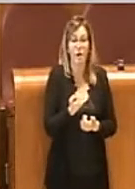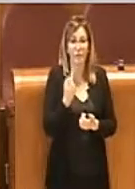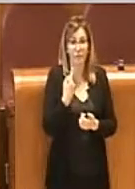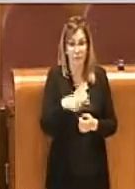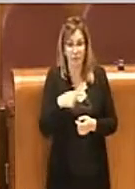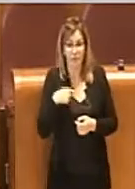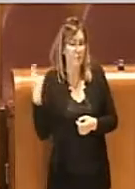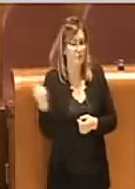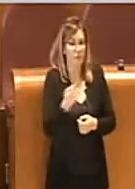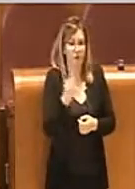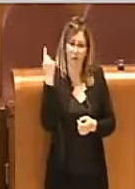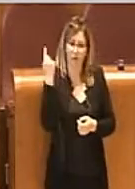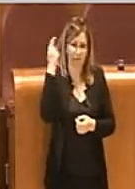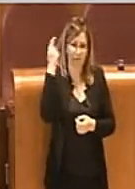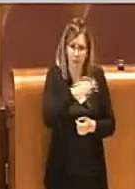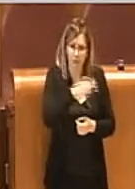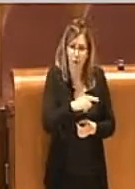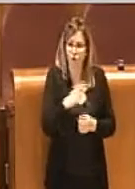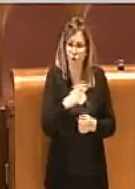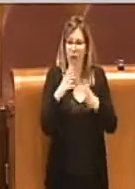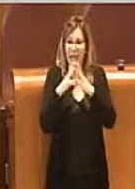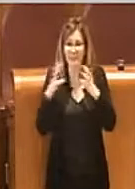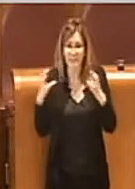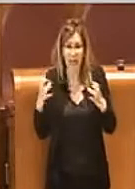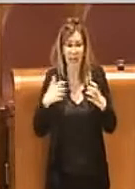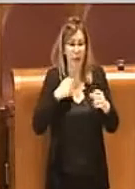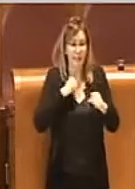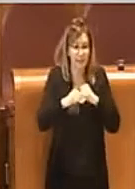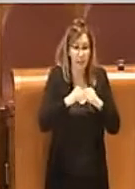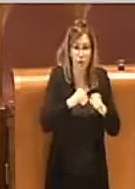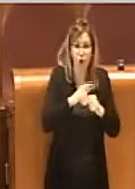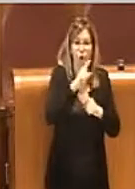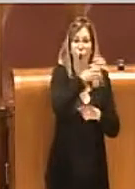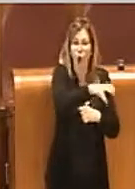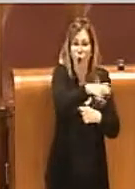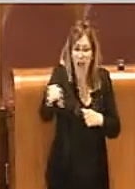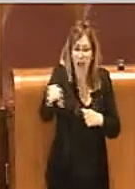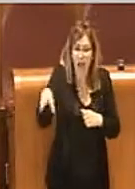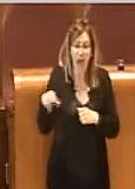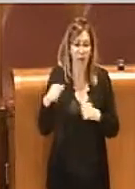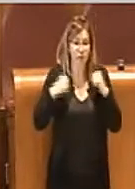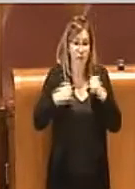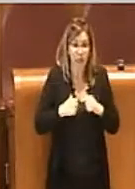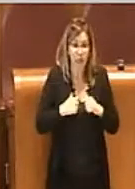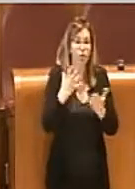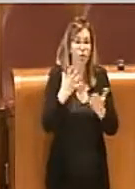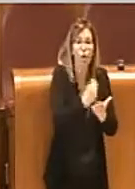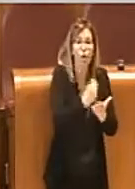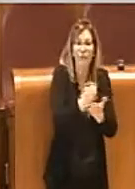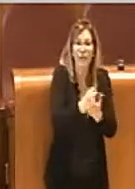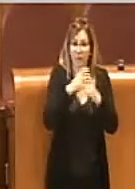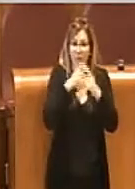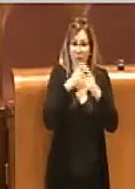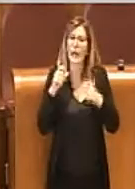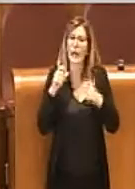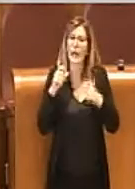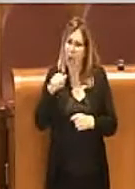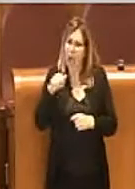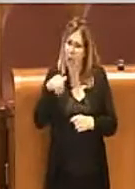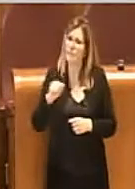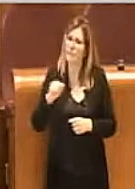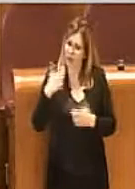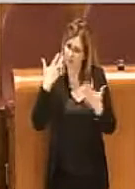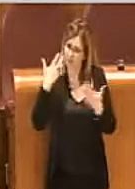tutti quanti, per le aziende, per l'amministrazione, per gli enti locali, per i cittadini reperire queste mascherine. Ama lo ha fatto, le ha